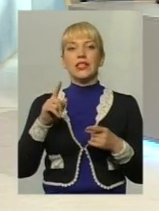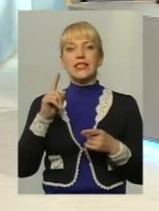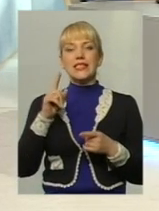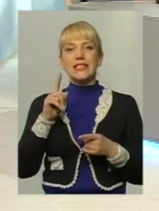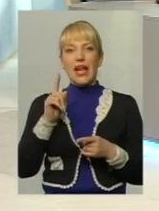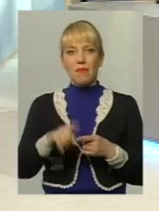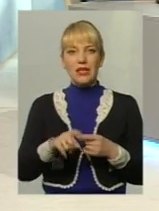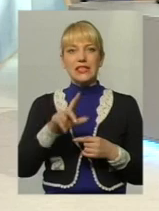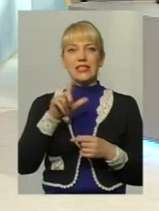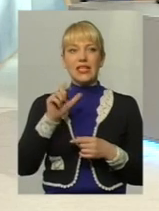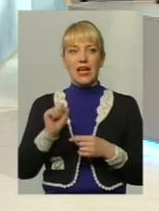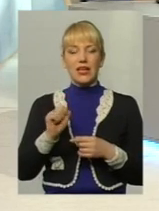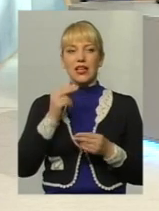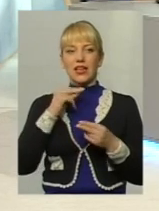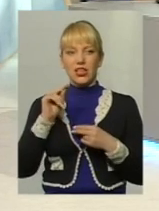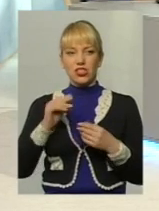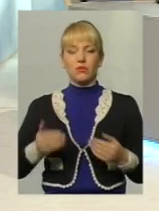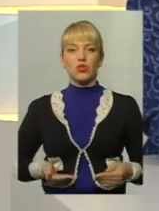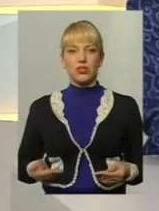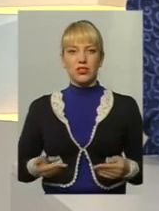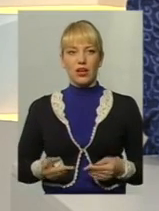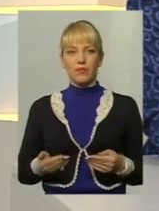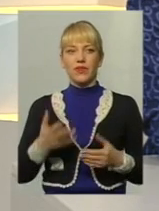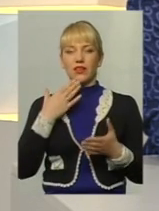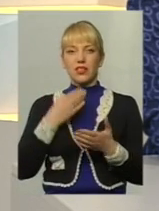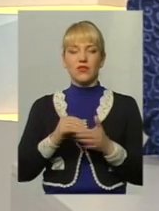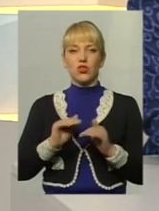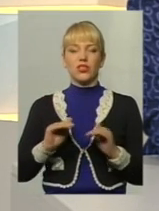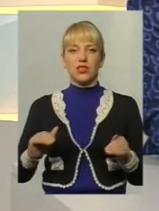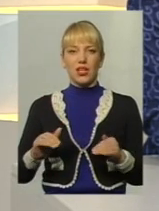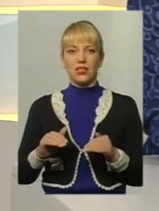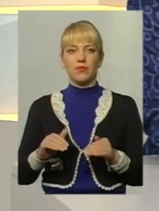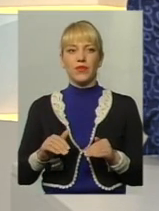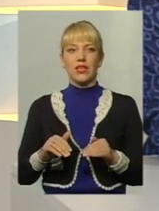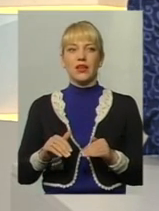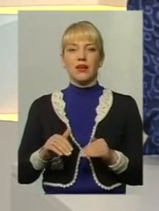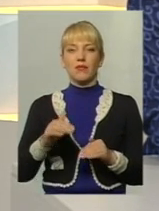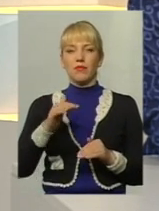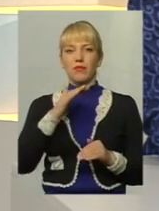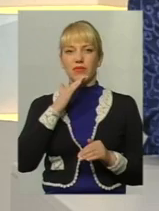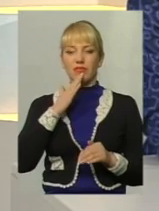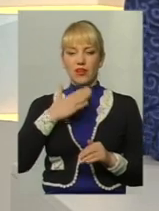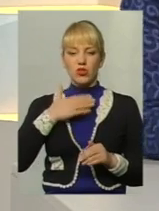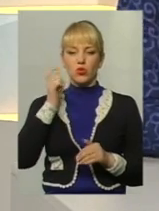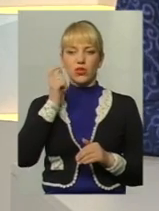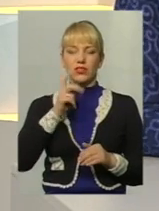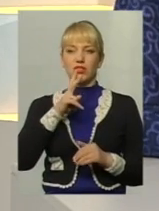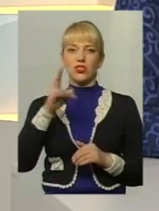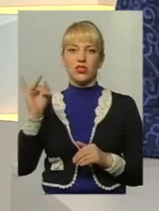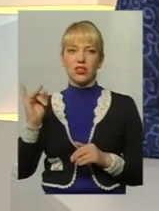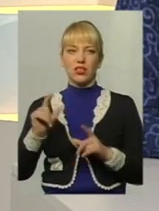за кращим життям для своїх дітей, зазвичай, наші українські жінки